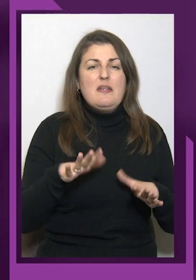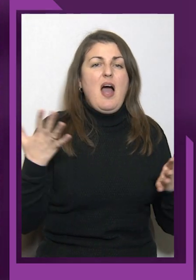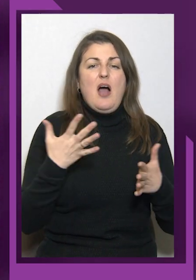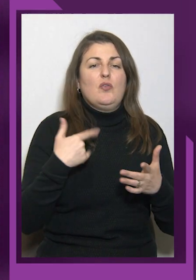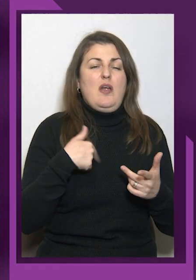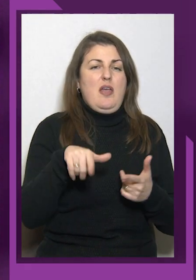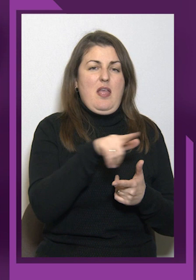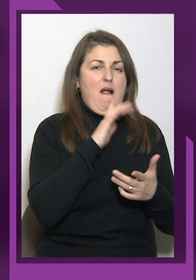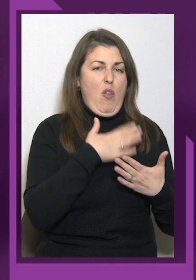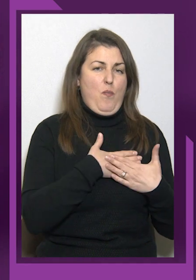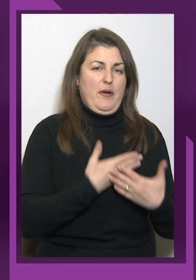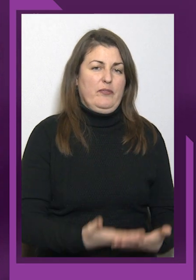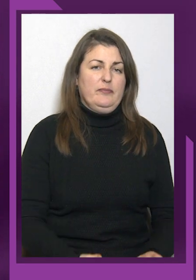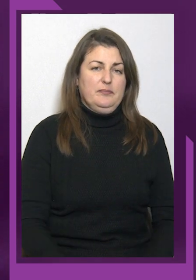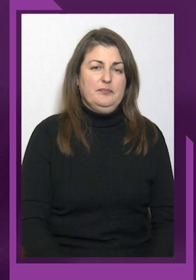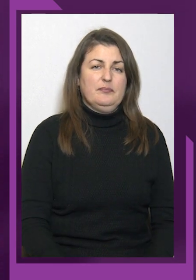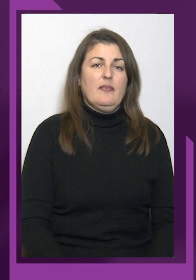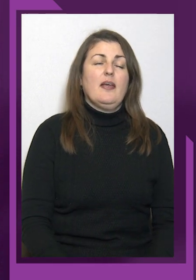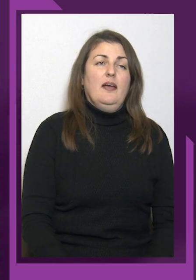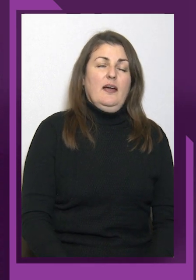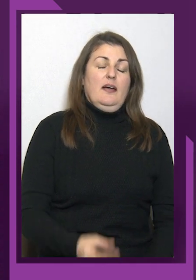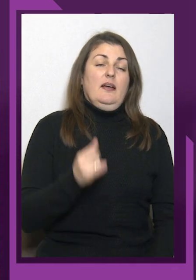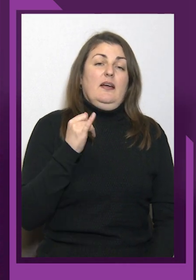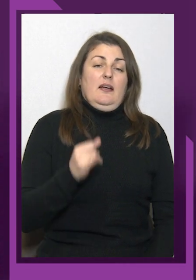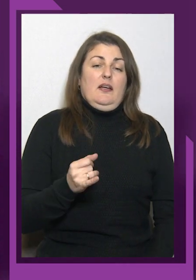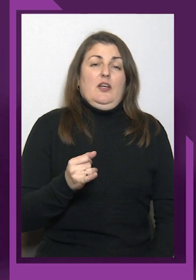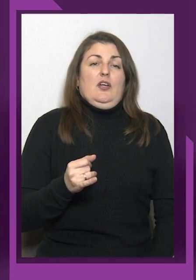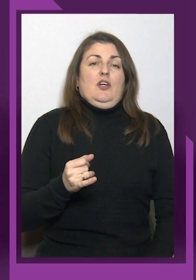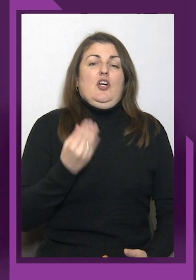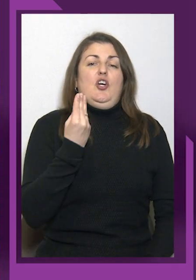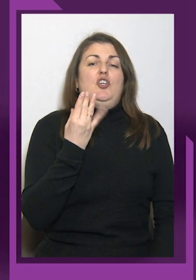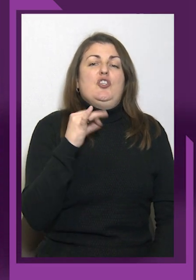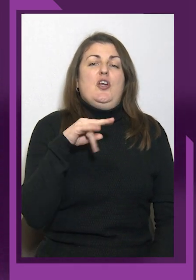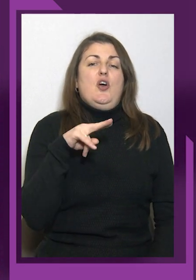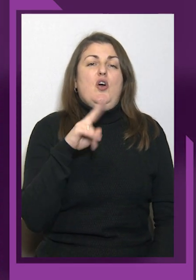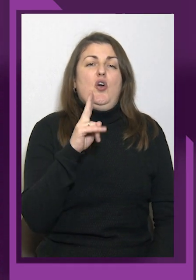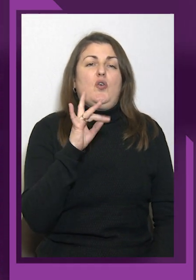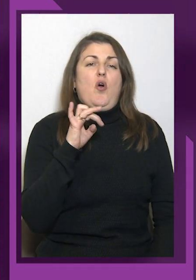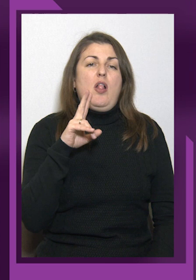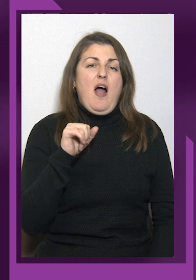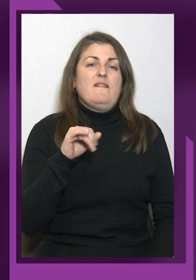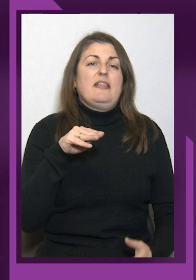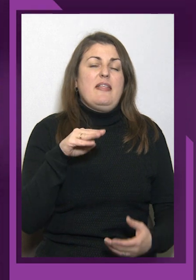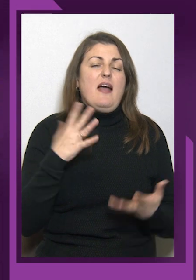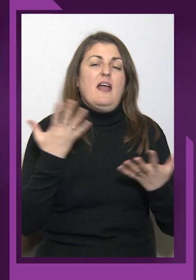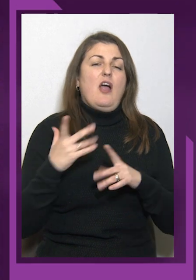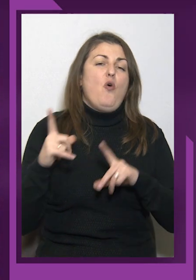І Ширакалава Тетяна, яка з окупації виїхала, я дуже вражений, що вони,